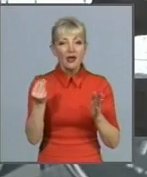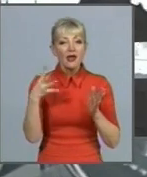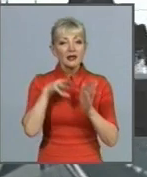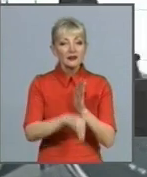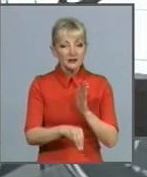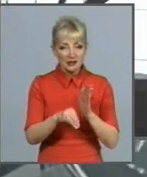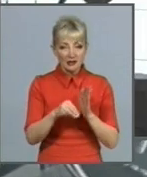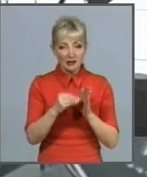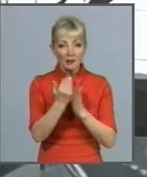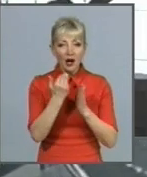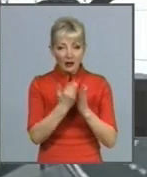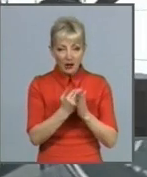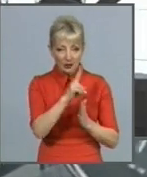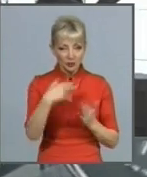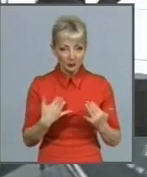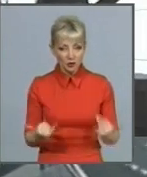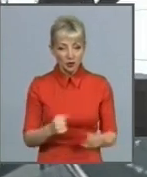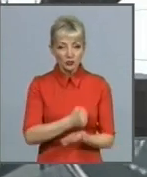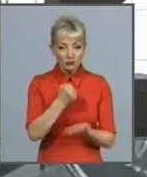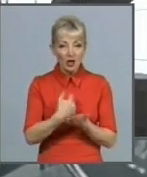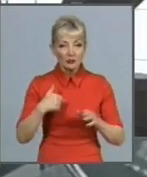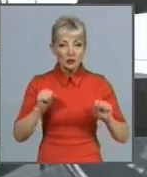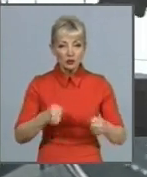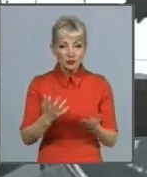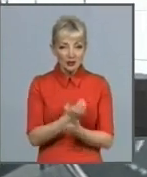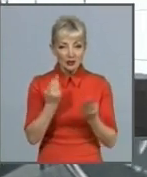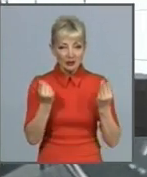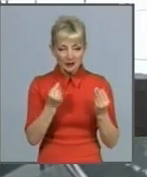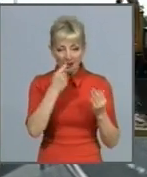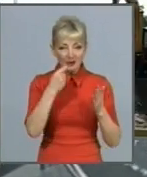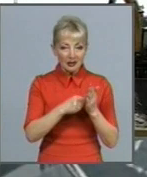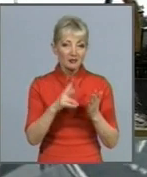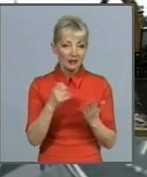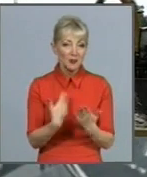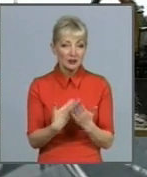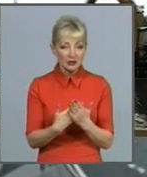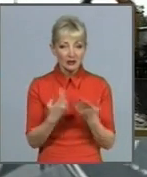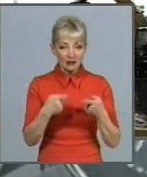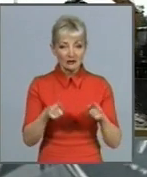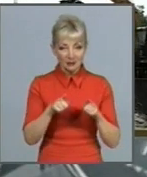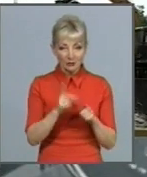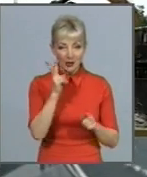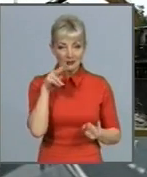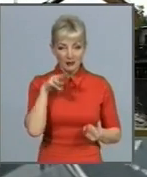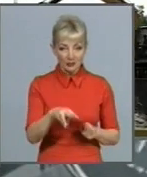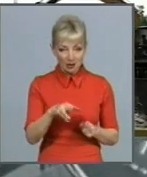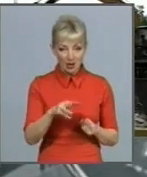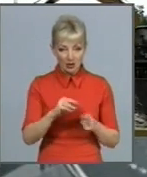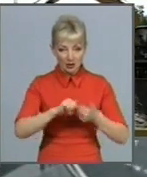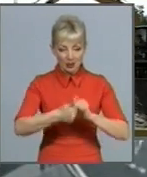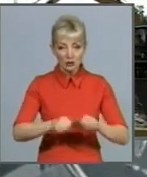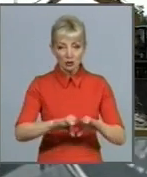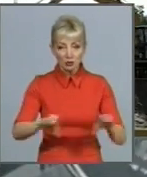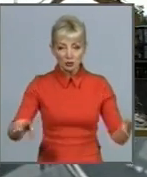зможемо знайти ресурсів на приблизительно такий кілометрів сітей. Надо міняти більше? Надо.